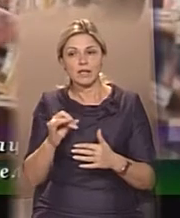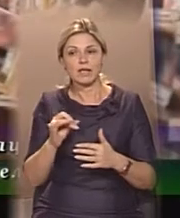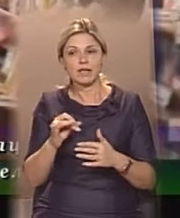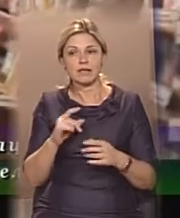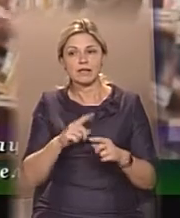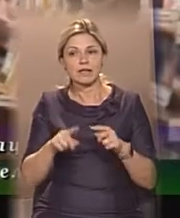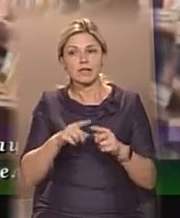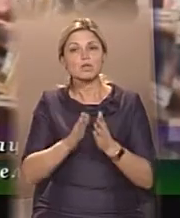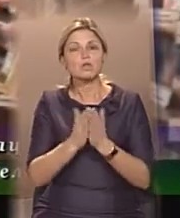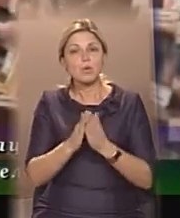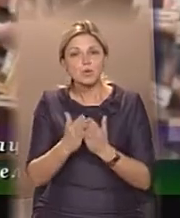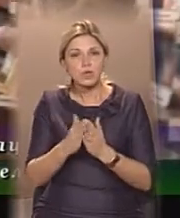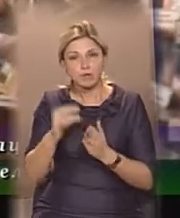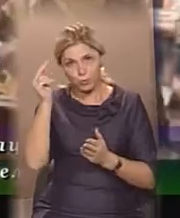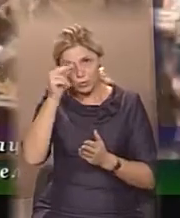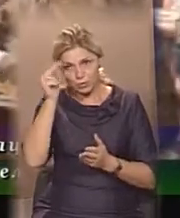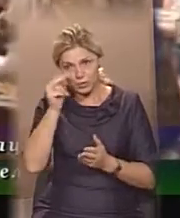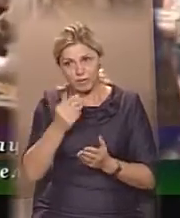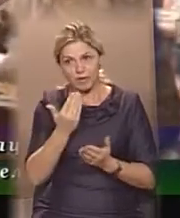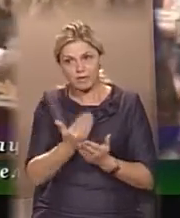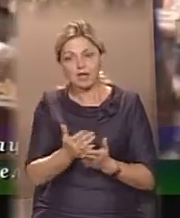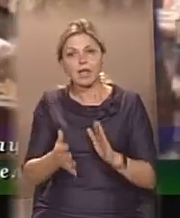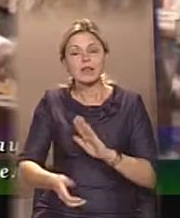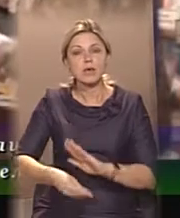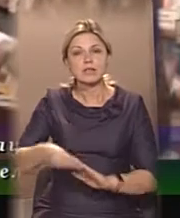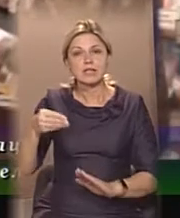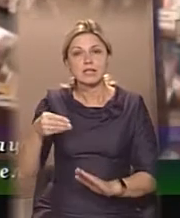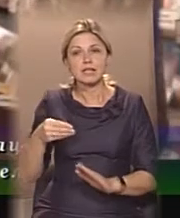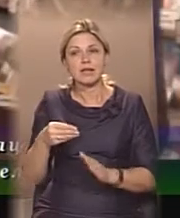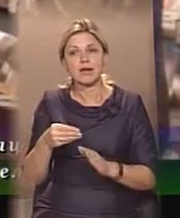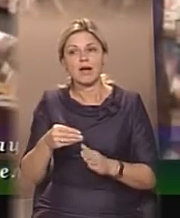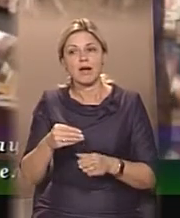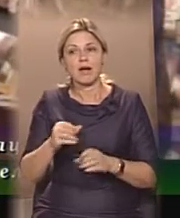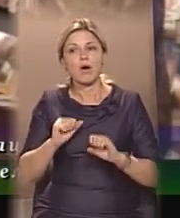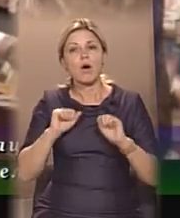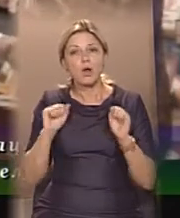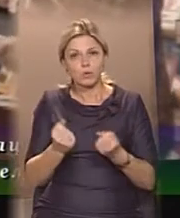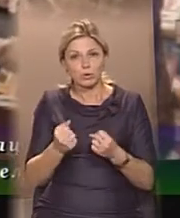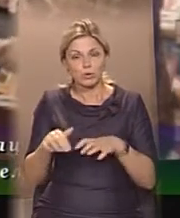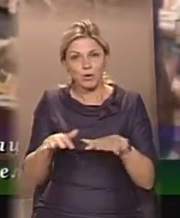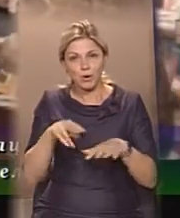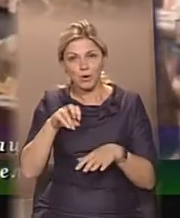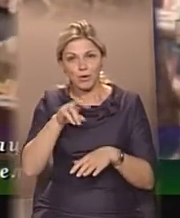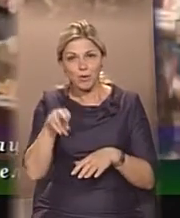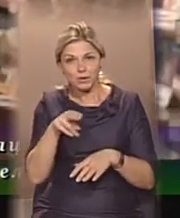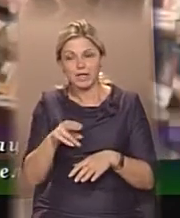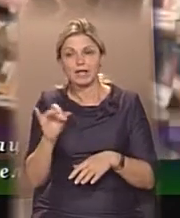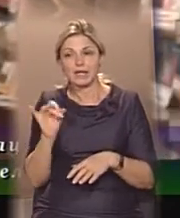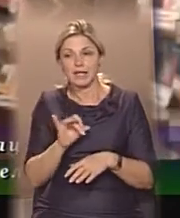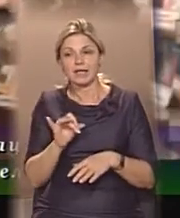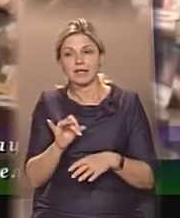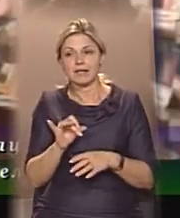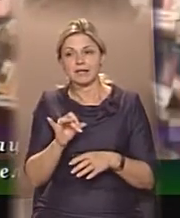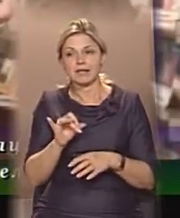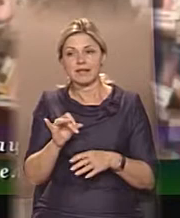книг і зошитів учнівських він дістає слизьку холодну кригу. Підручники